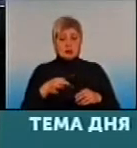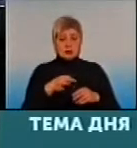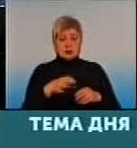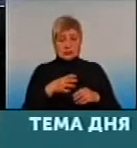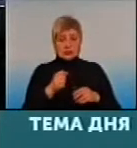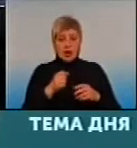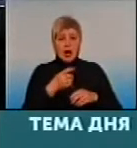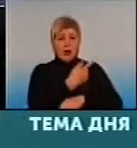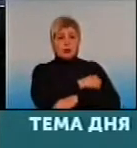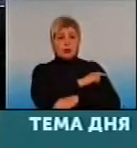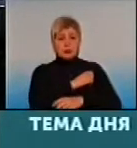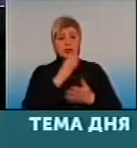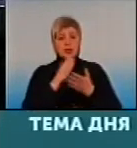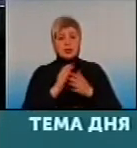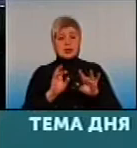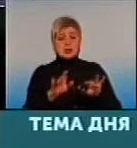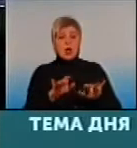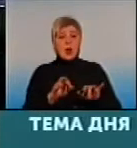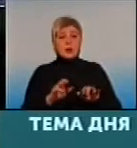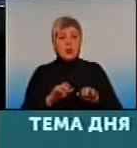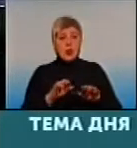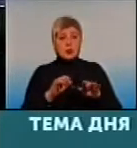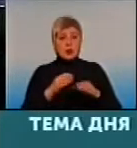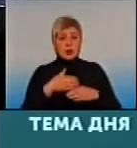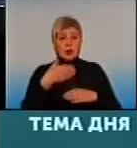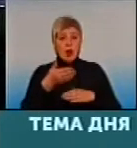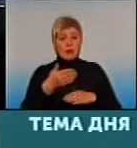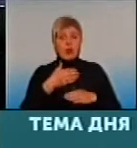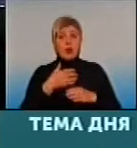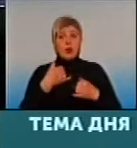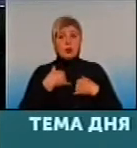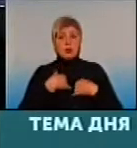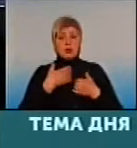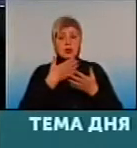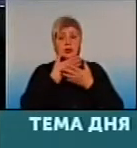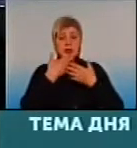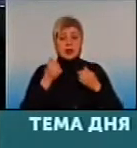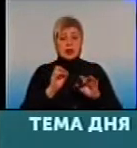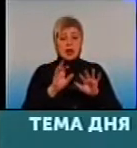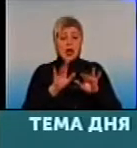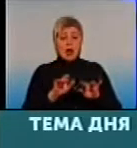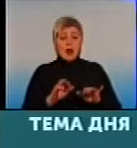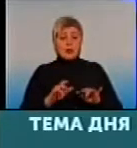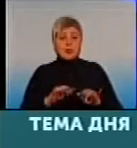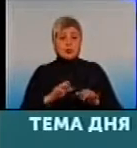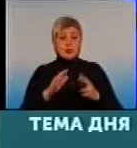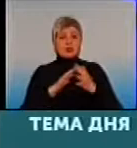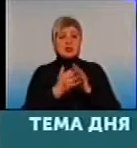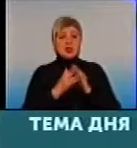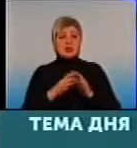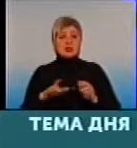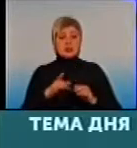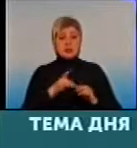не во всех вот по области, то есть у нас нету компьютера в 14 амбулаториях сельских районов, и